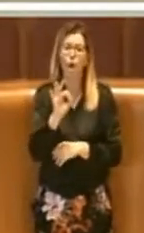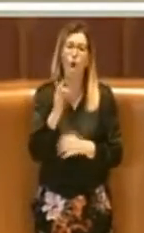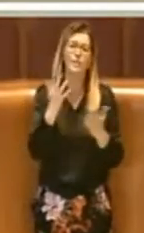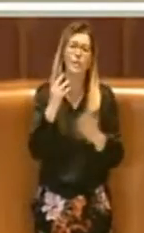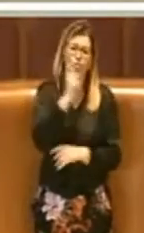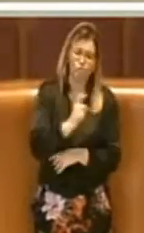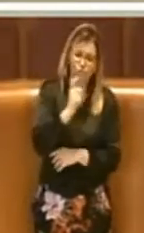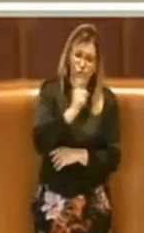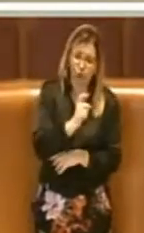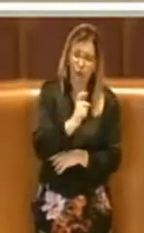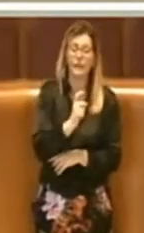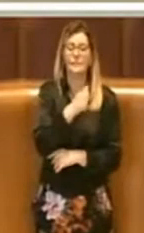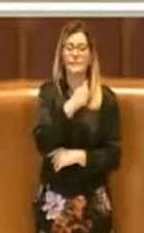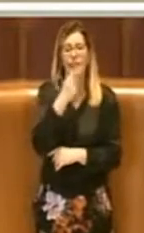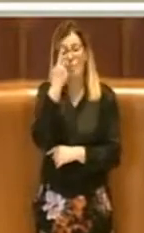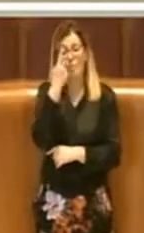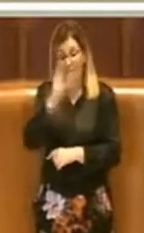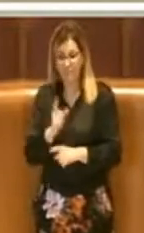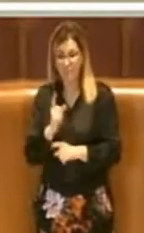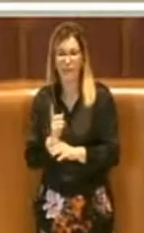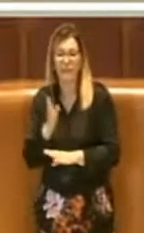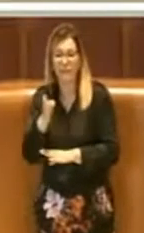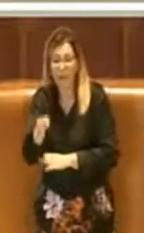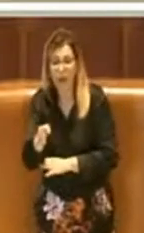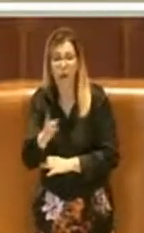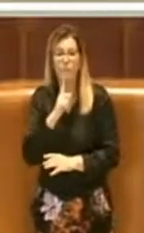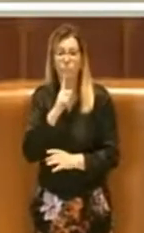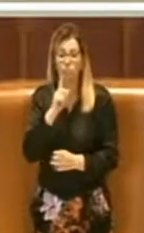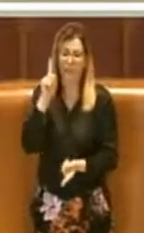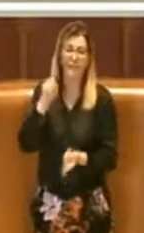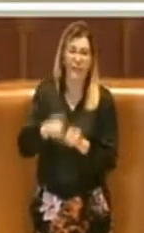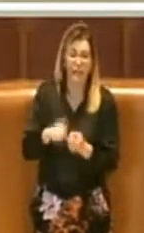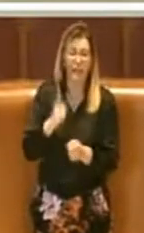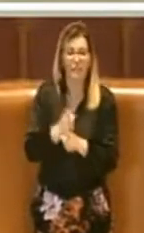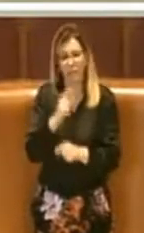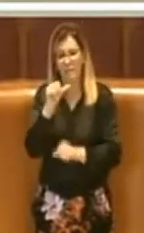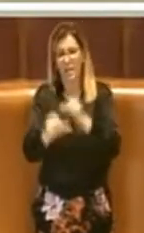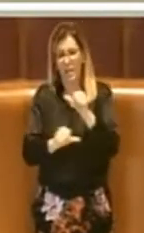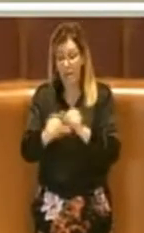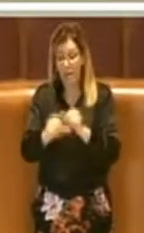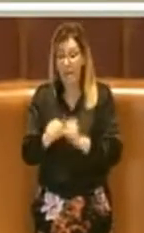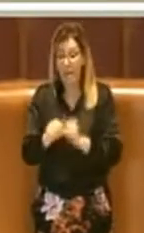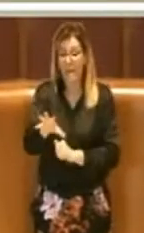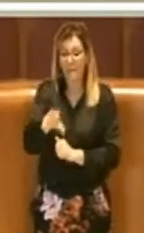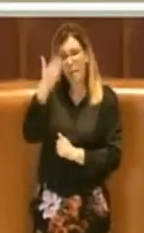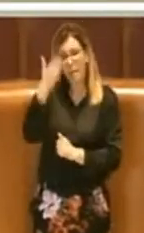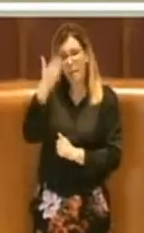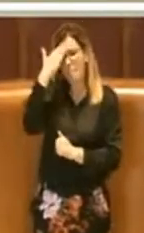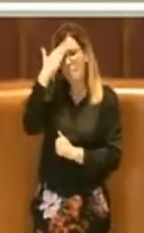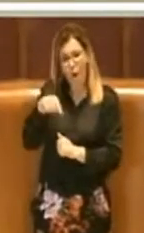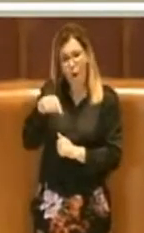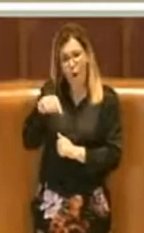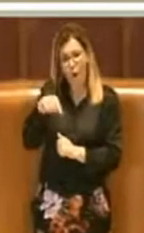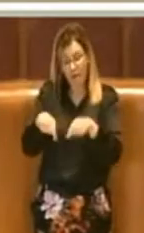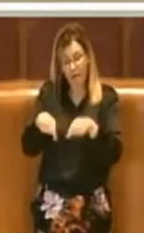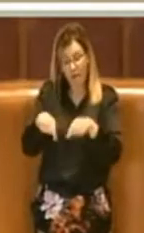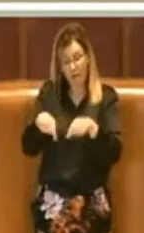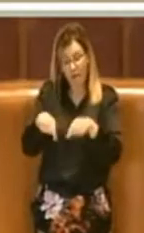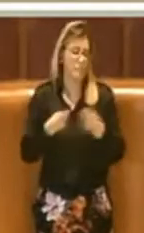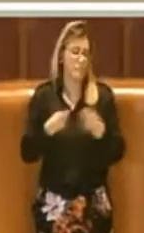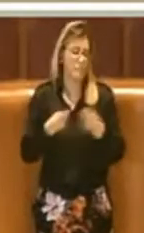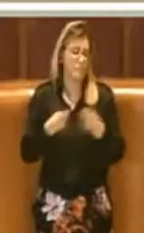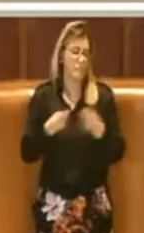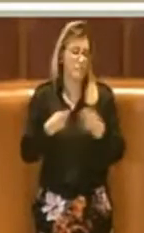persona che vada sul posto a cambiare la batteria, che prenda la memoria delle immagini, le porti in un luogo